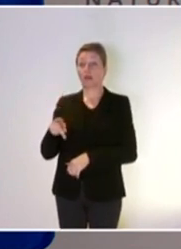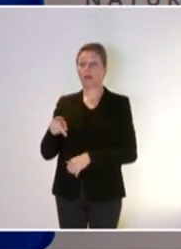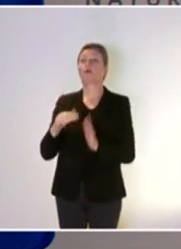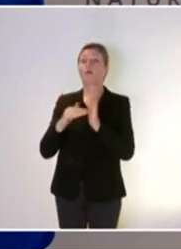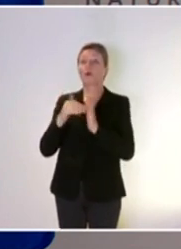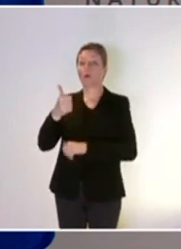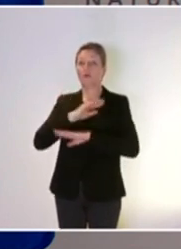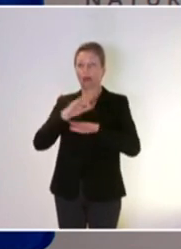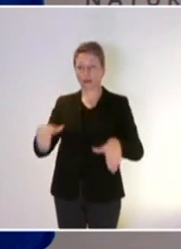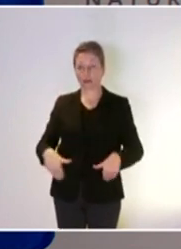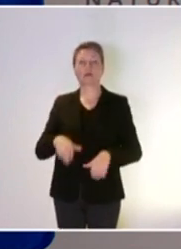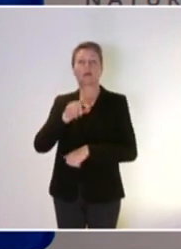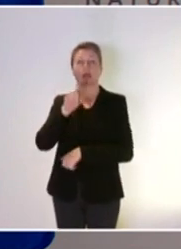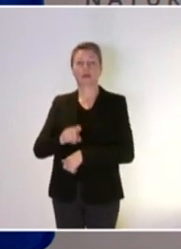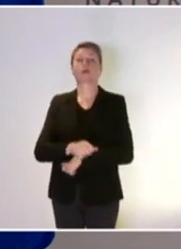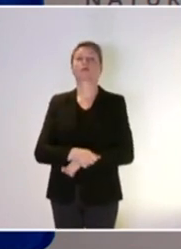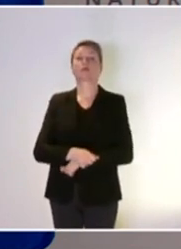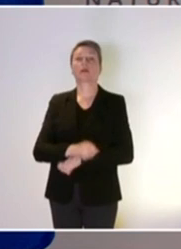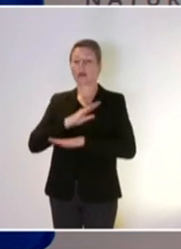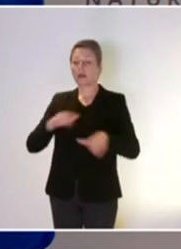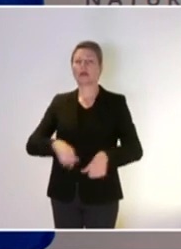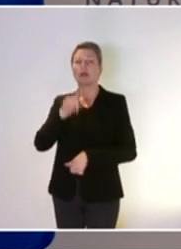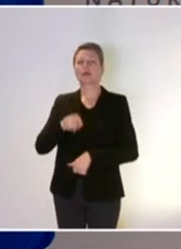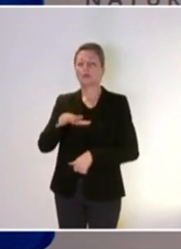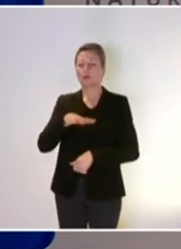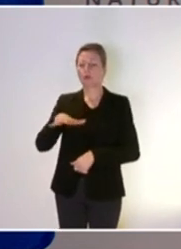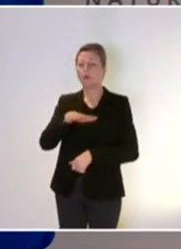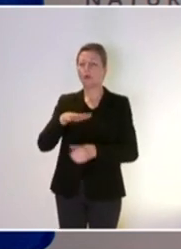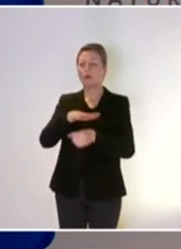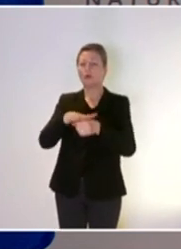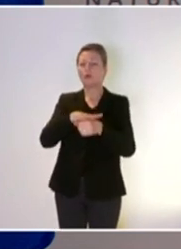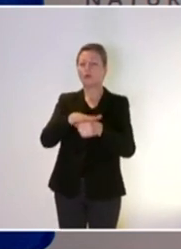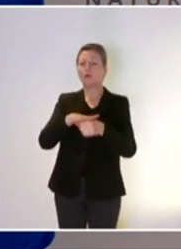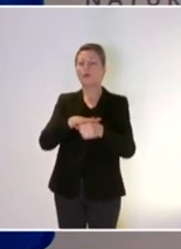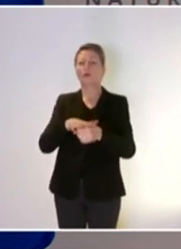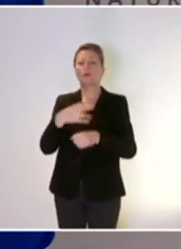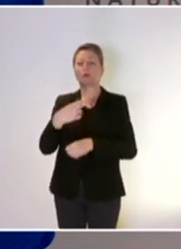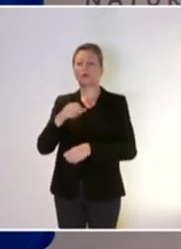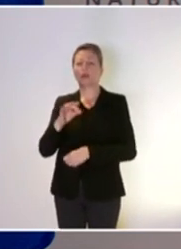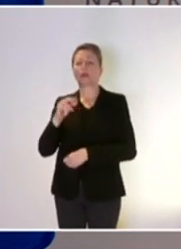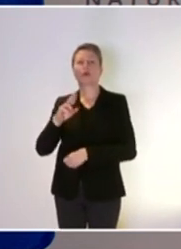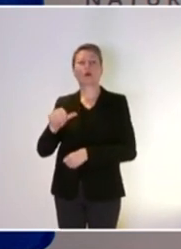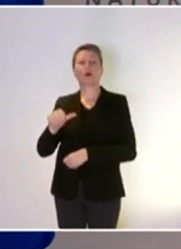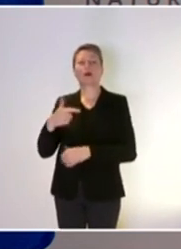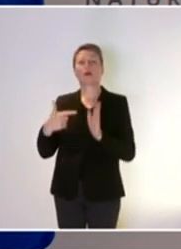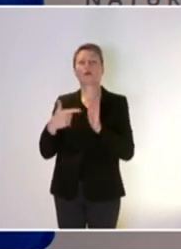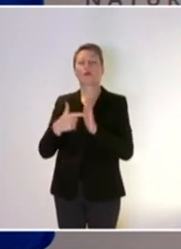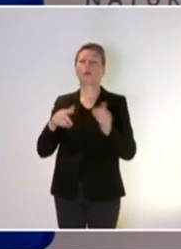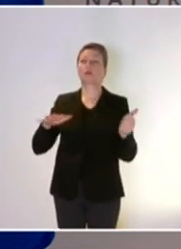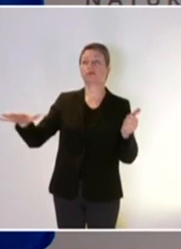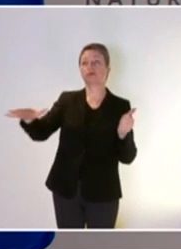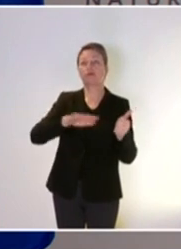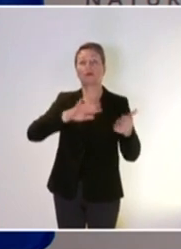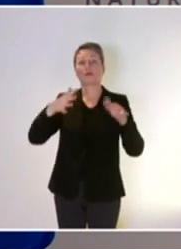Merci. Merci. Je me permets juste une dernière question sur les zones Natura 2000 sur le territoire maritime français, si je puis m'exprimer ainsi.